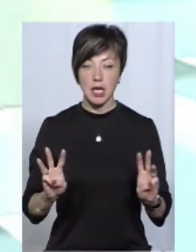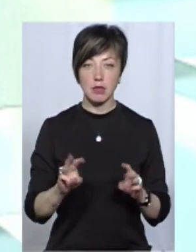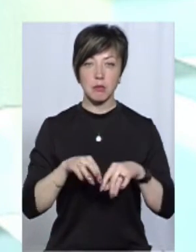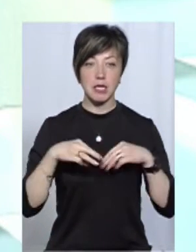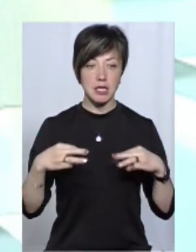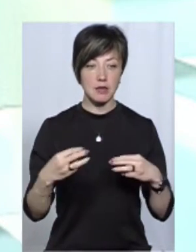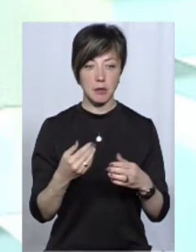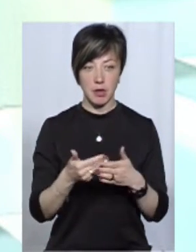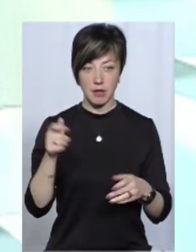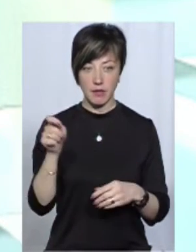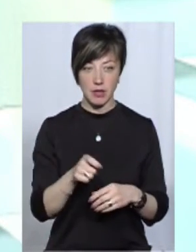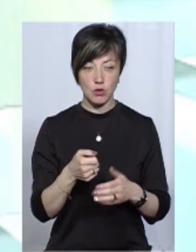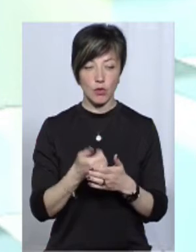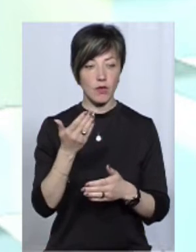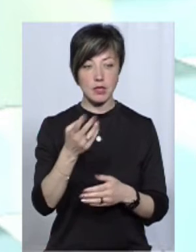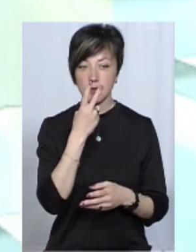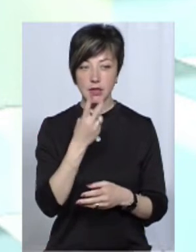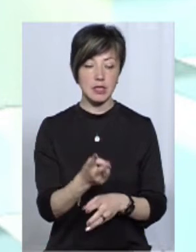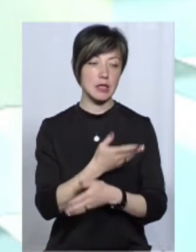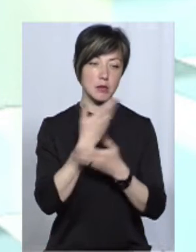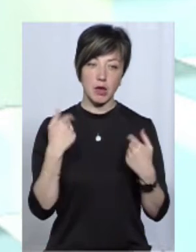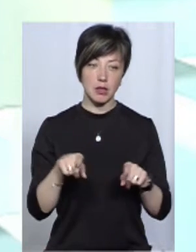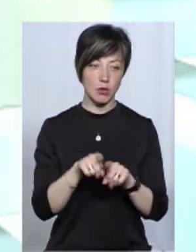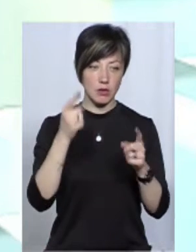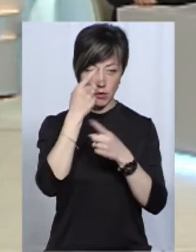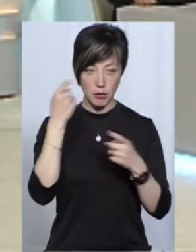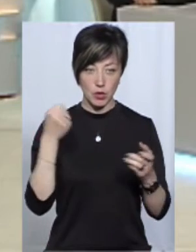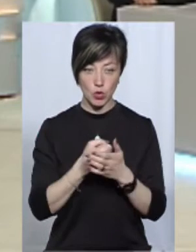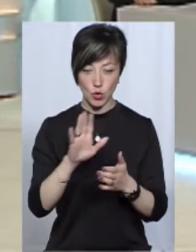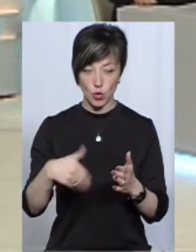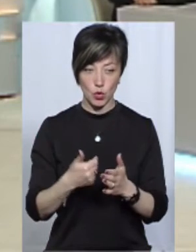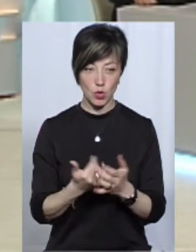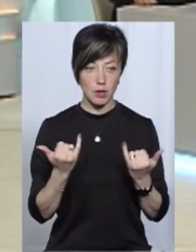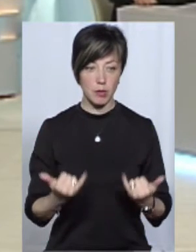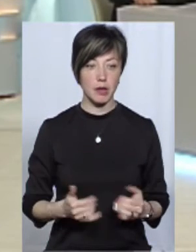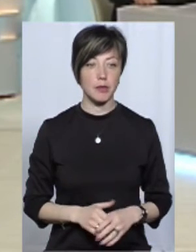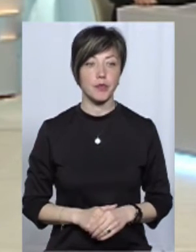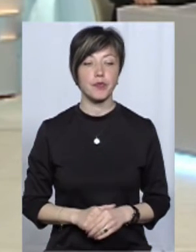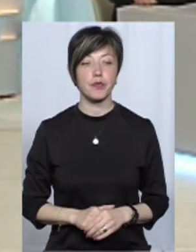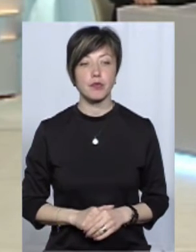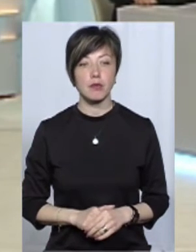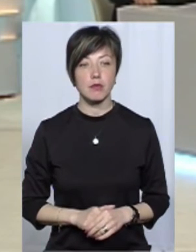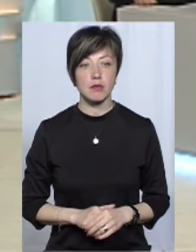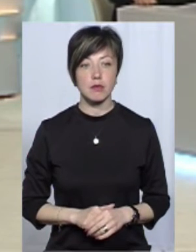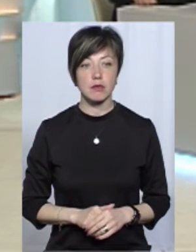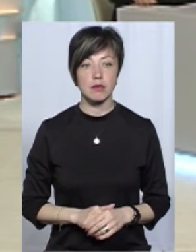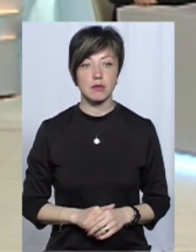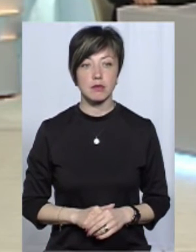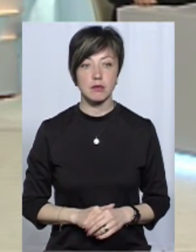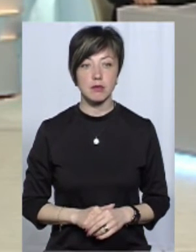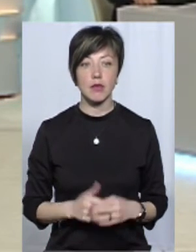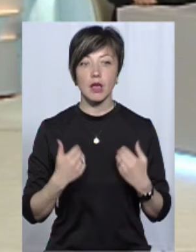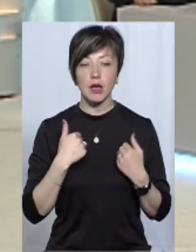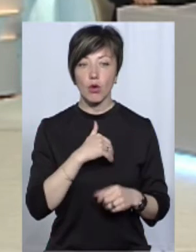Міністерства, от буквально перед виїздом теж дивилась, немає такої інформації. До цієї перенимки? До тепер. І, ну,